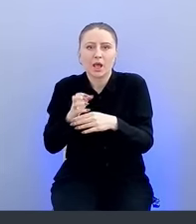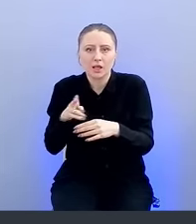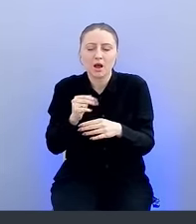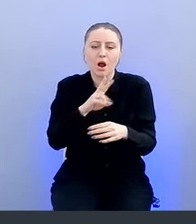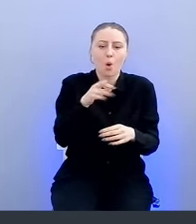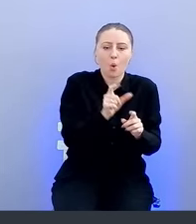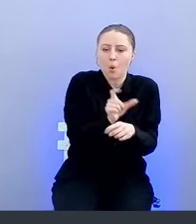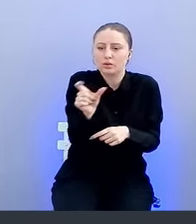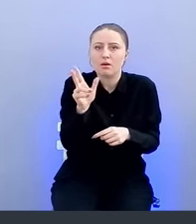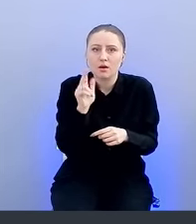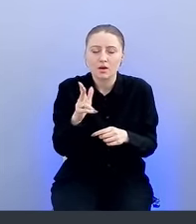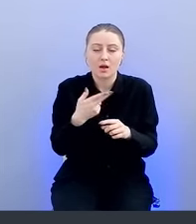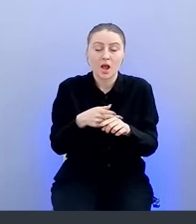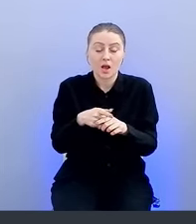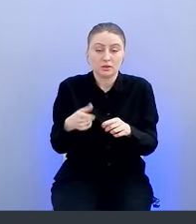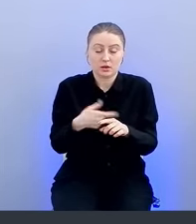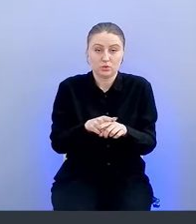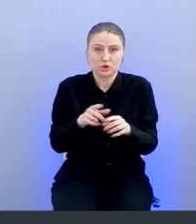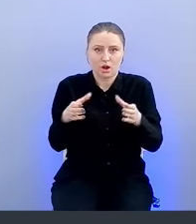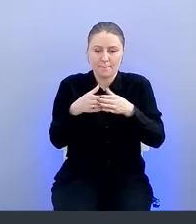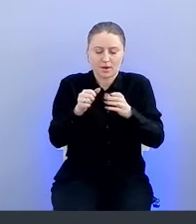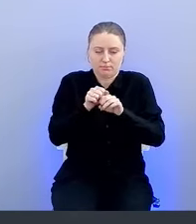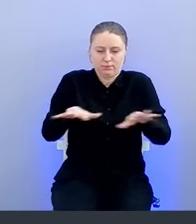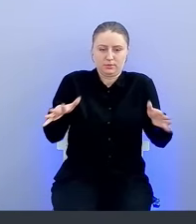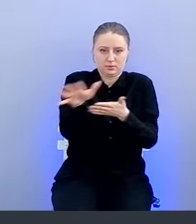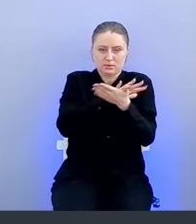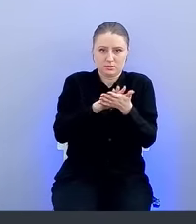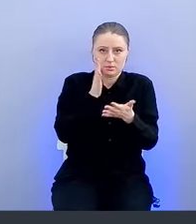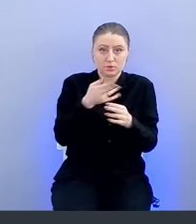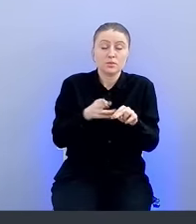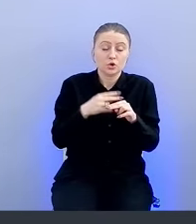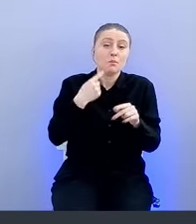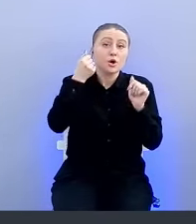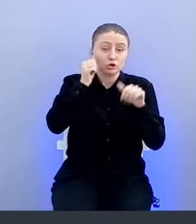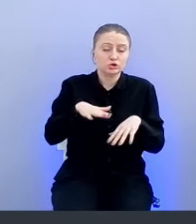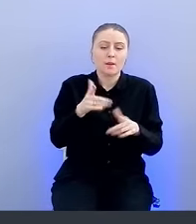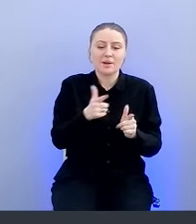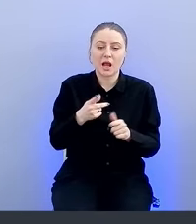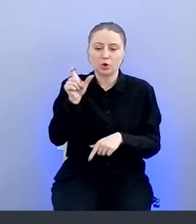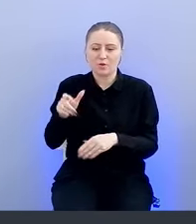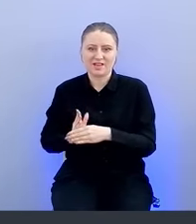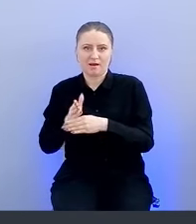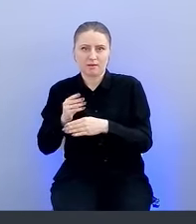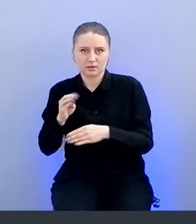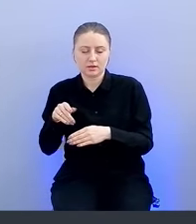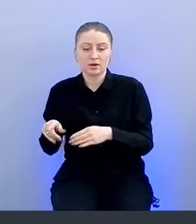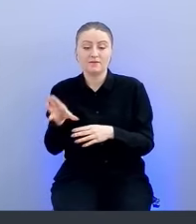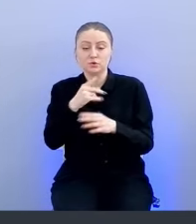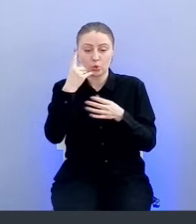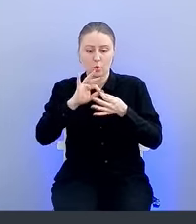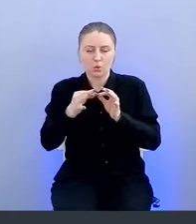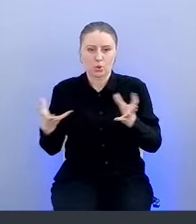очень большие косты, которые размажутся на всю компанию, поэтому мы подготовили на самом деле клиента, который всю эту логику инкапсулирует в себе,